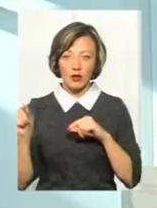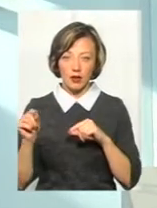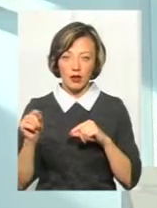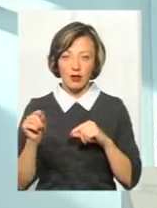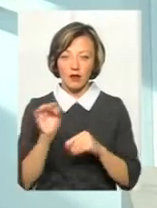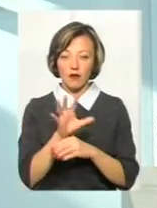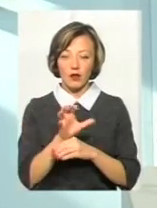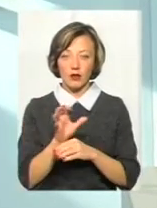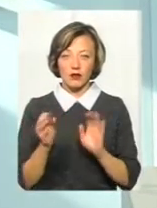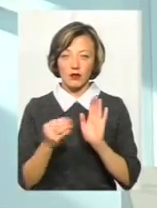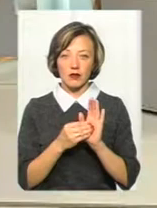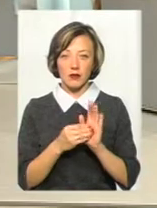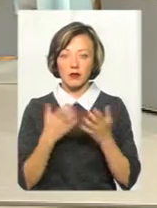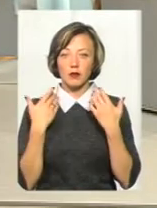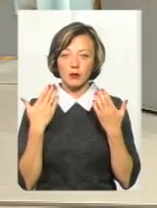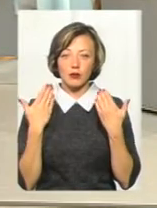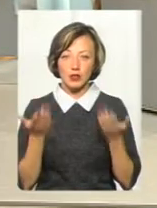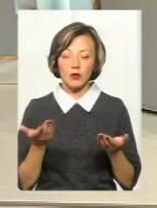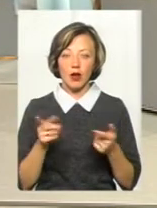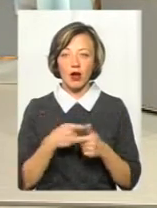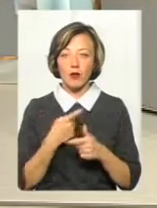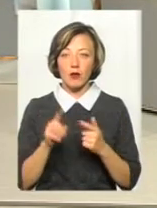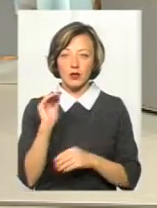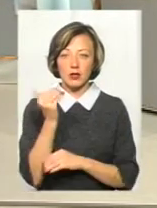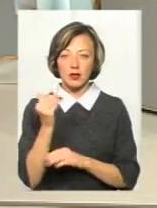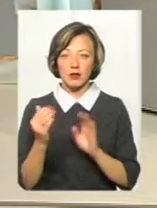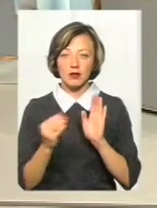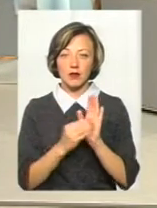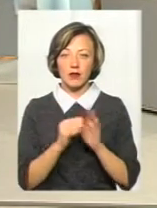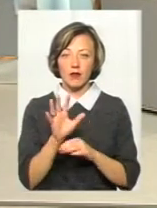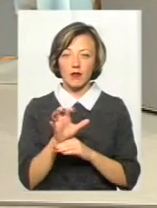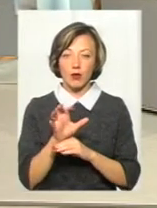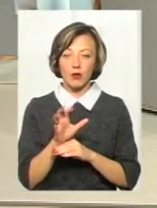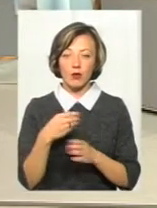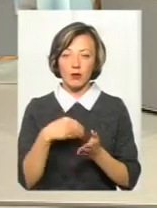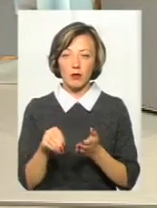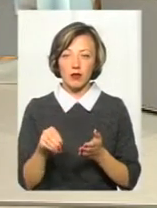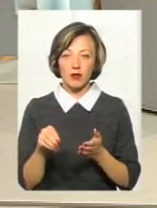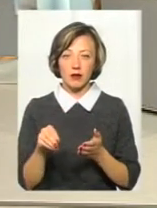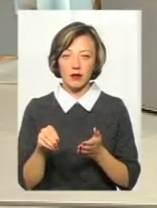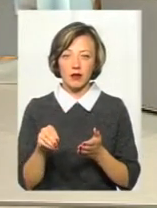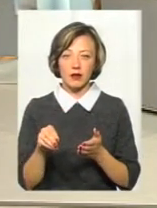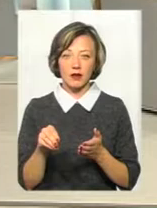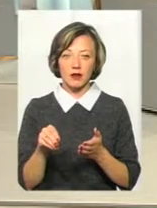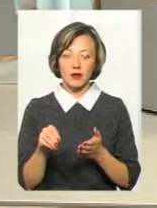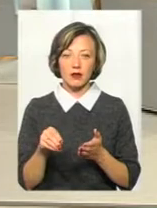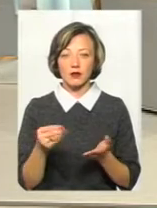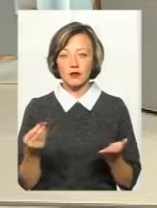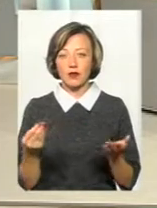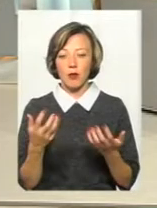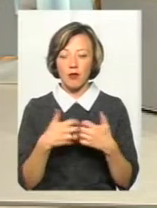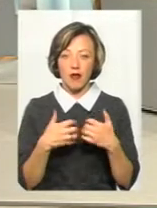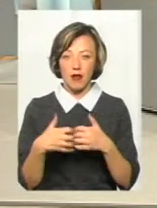фотографії виставляє з відпочинку, або дитина виставляє фотографії, які вони купили, коштовні, чи коштовності, чи